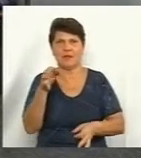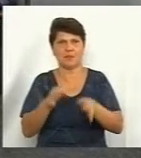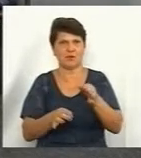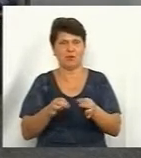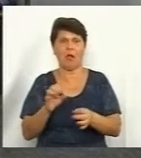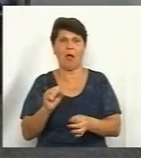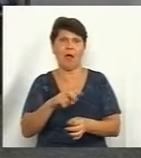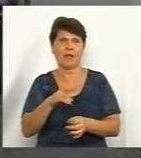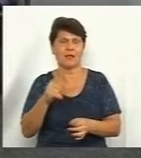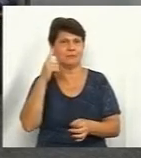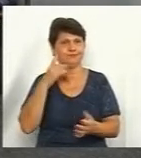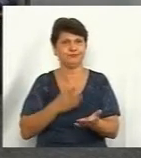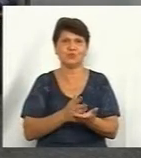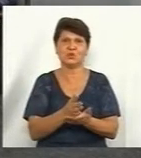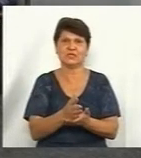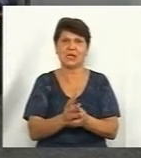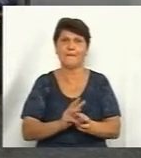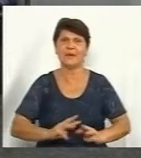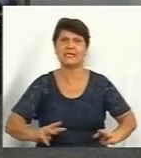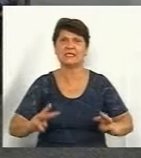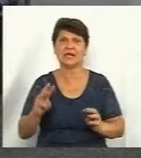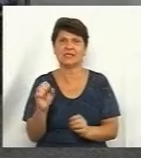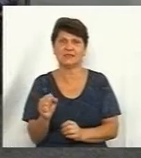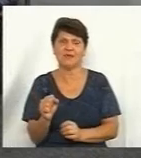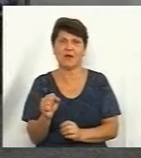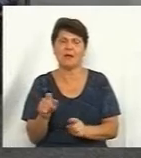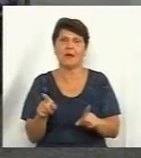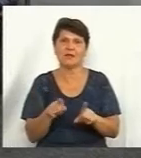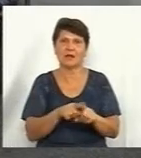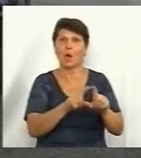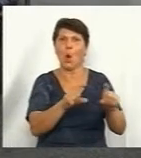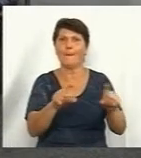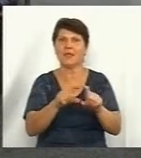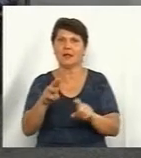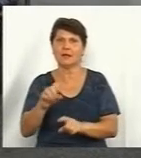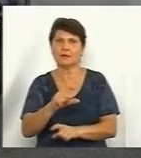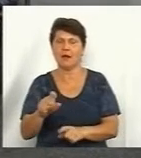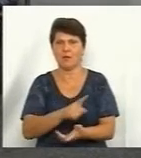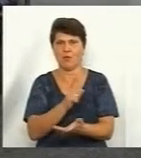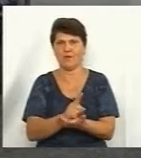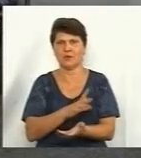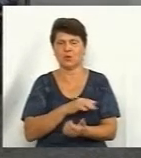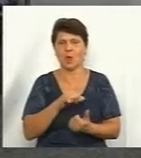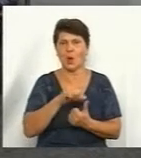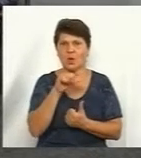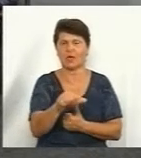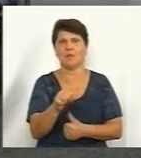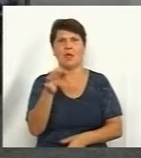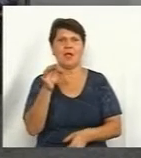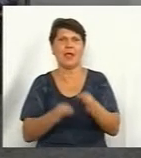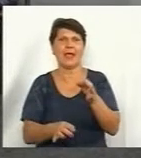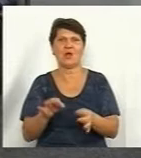міністерства, що якраз по таких об'єктах мають бути окремо екологічна